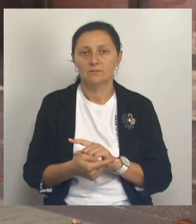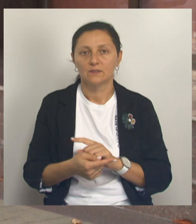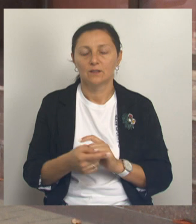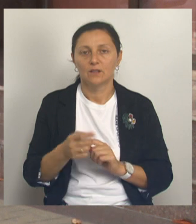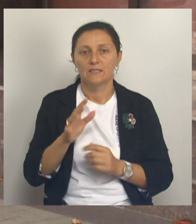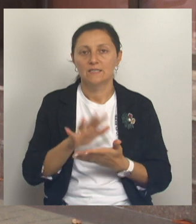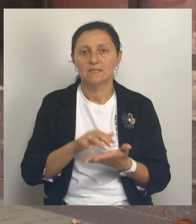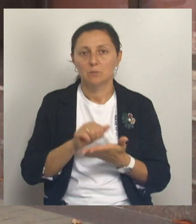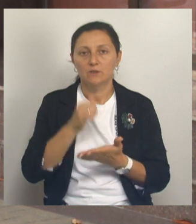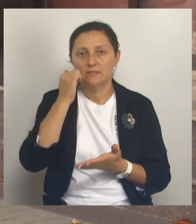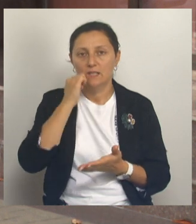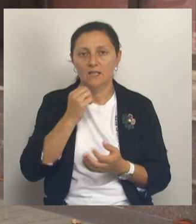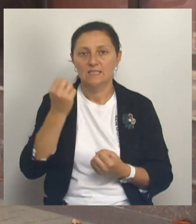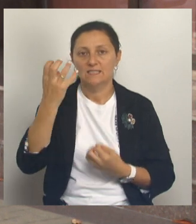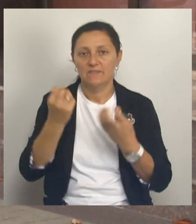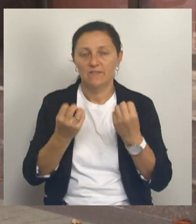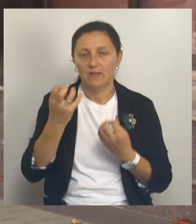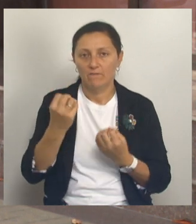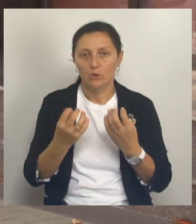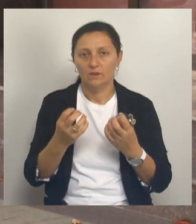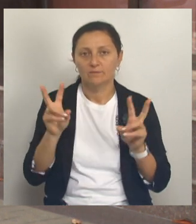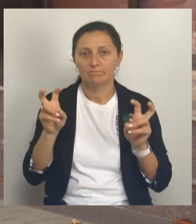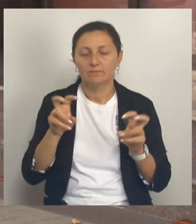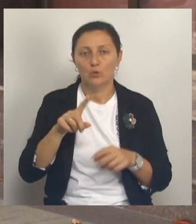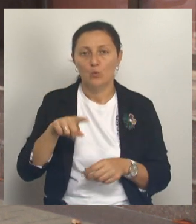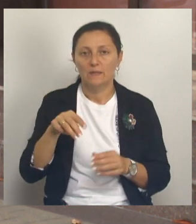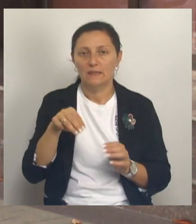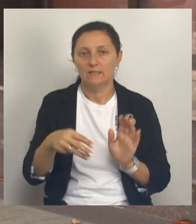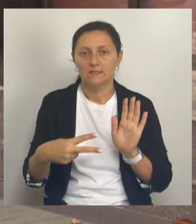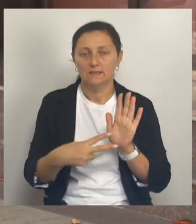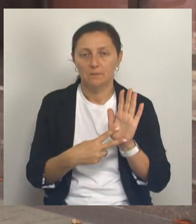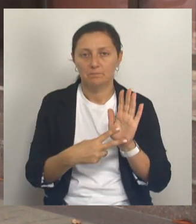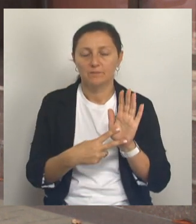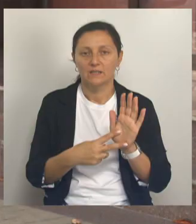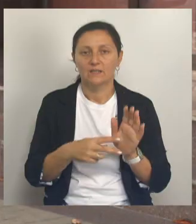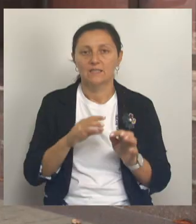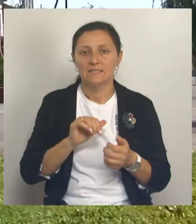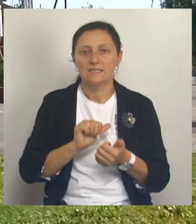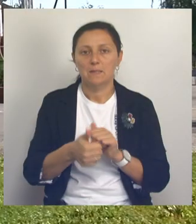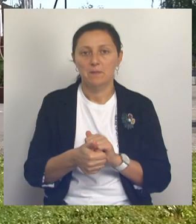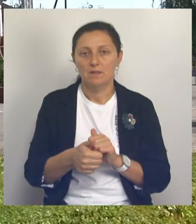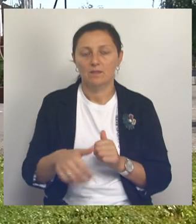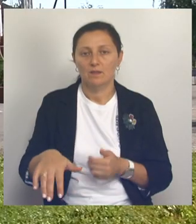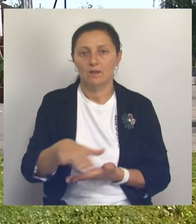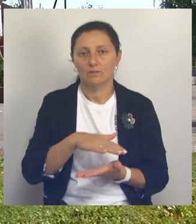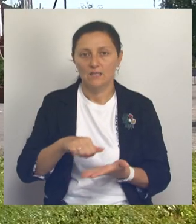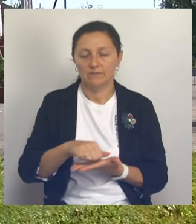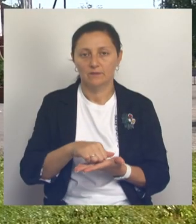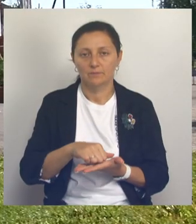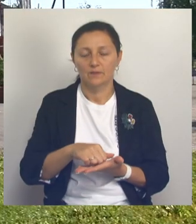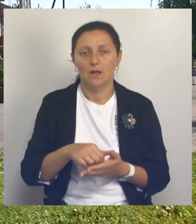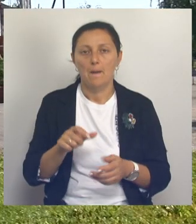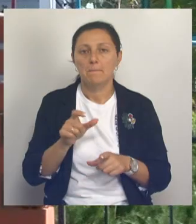из строя светофоры типа Т7. И также заменены искусственные дорожные неровности. По словам